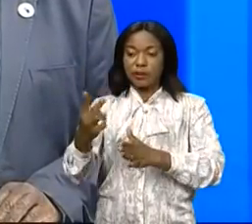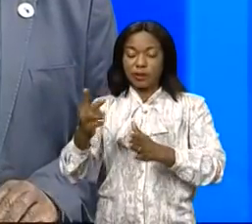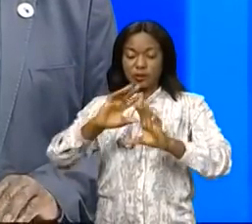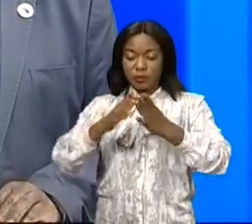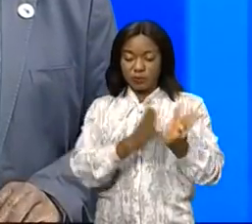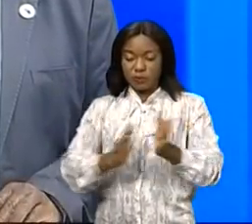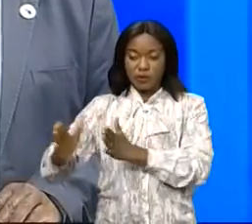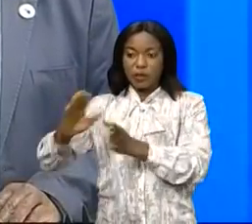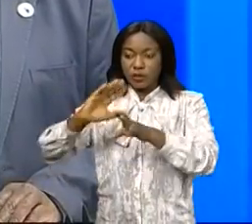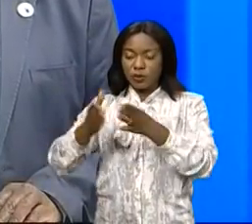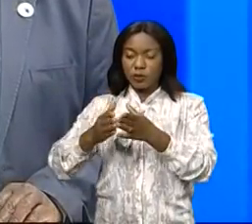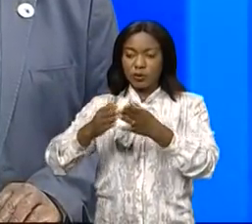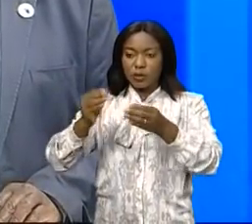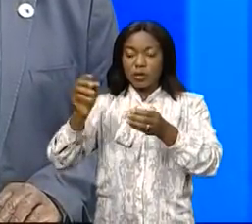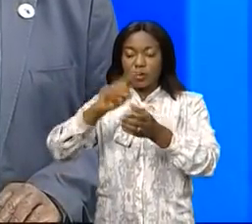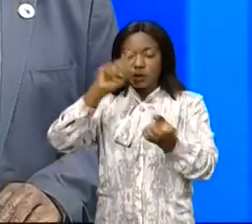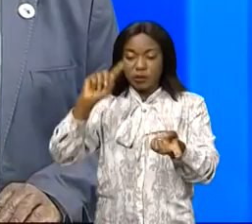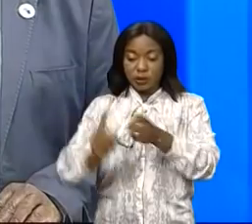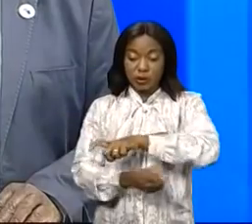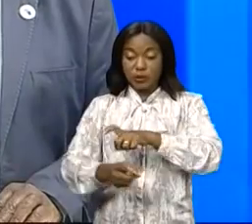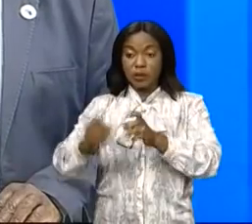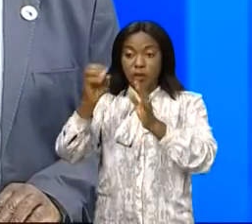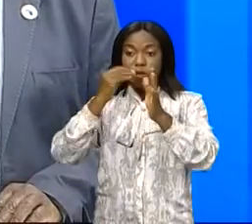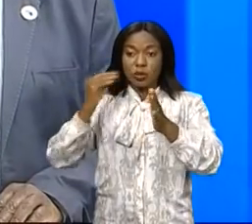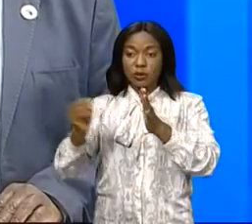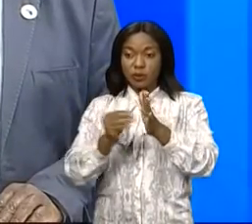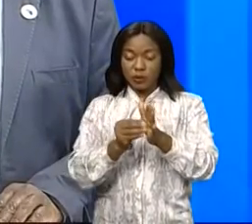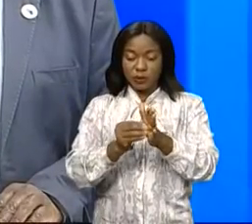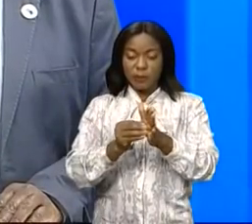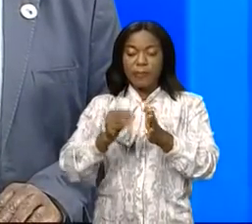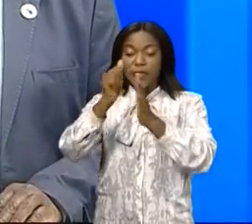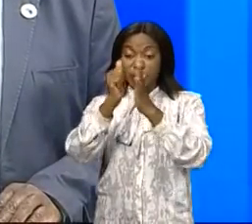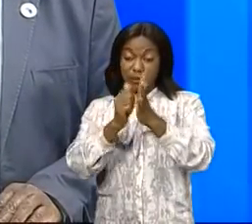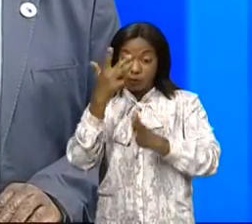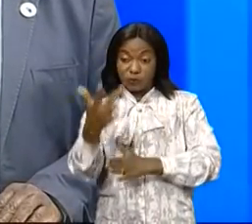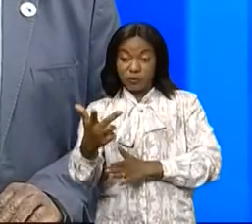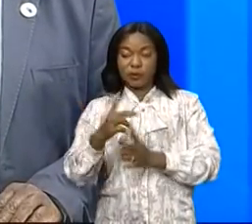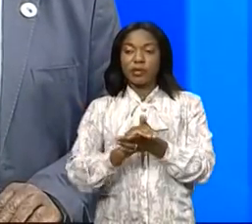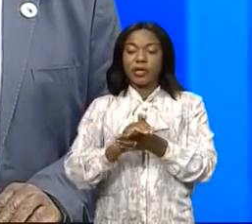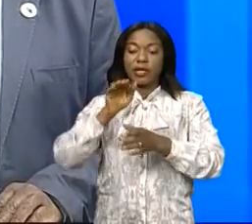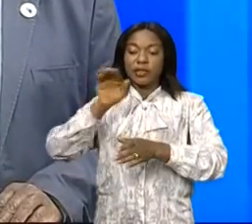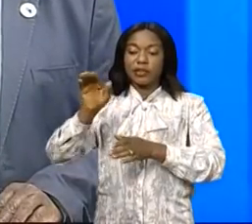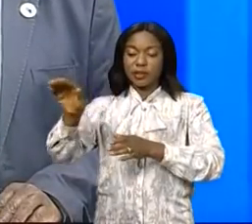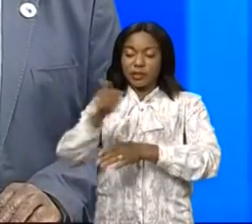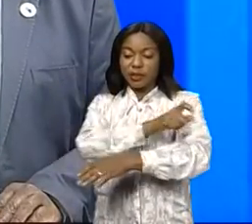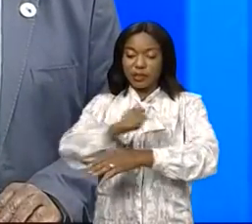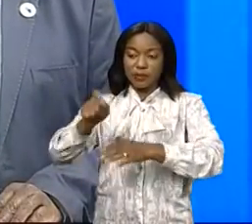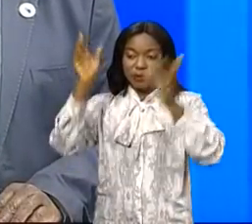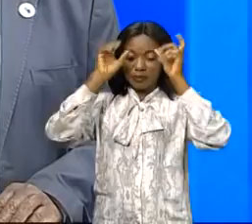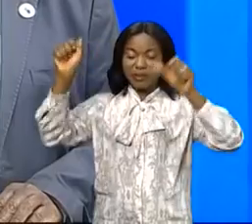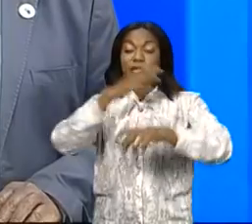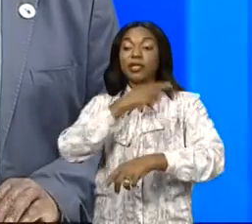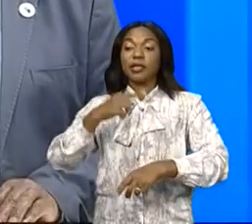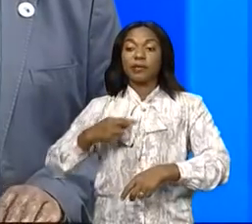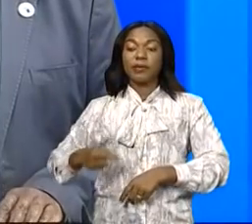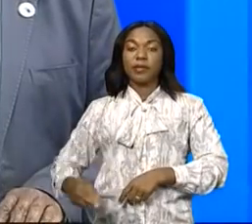dispositions antérieures, contraires à la présente ordonnance. Article 3. Le directeur de cabinet du Président